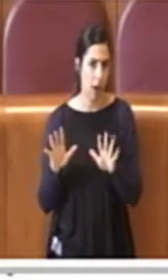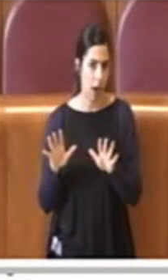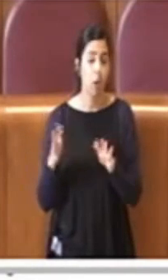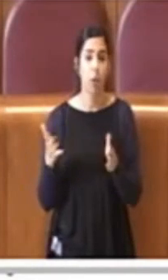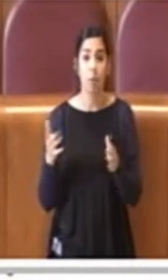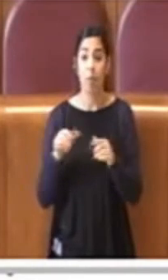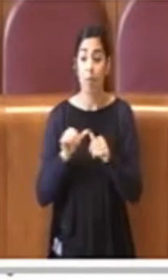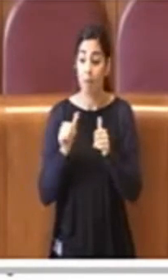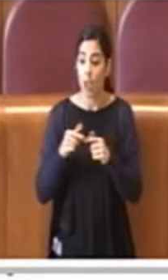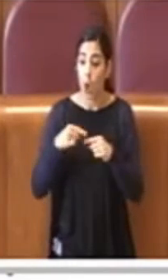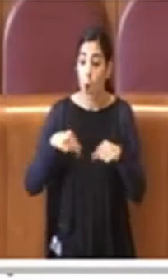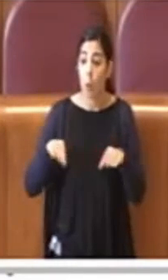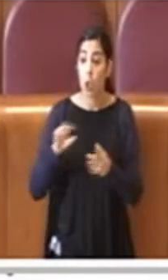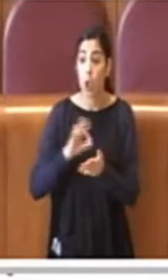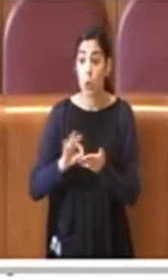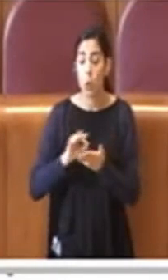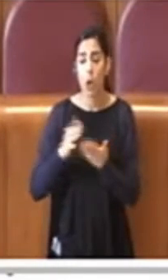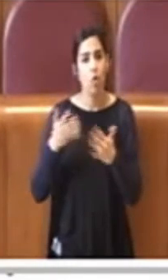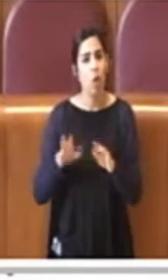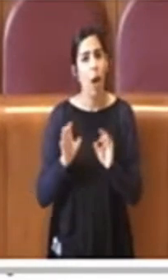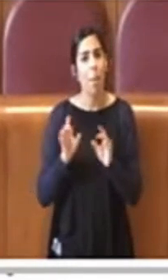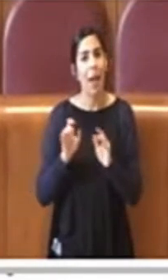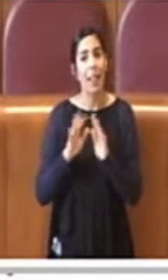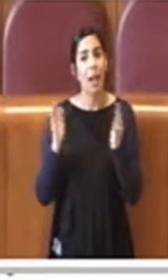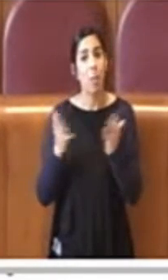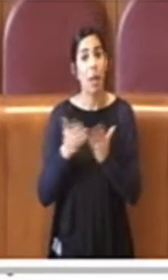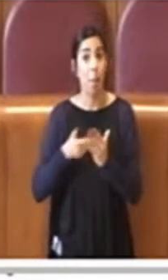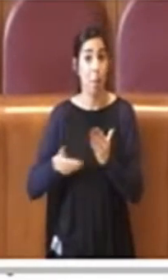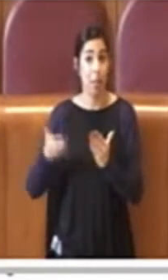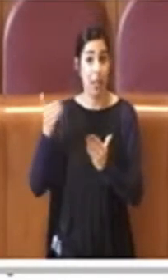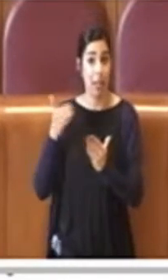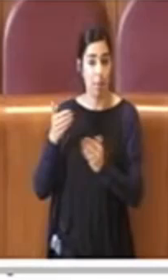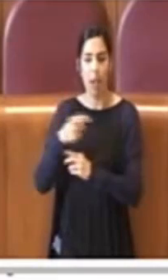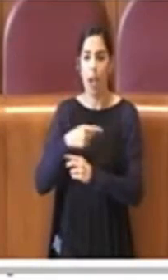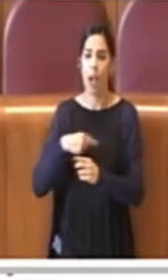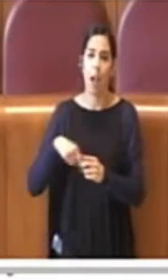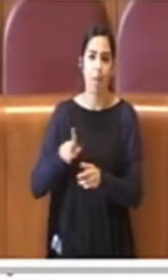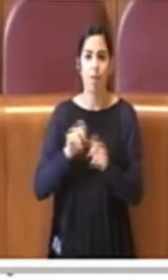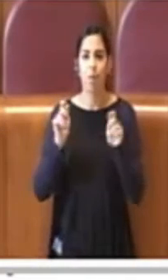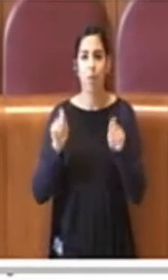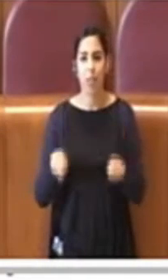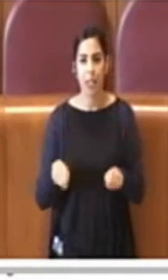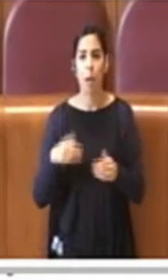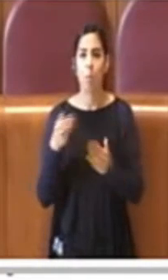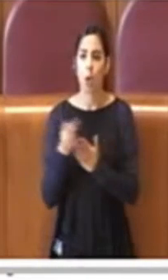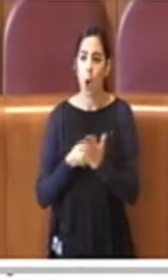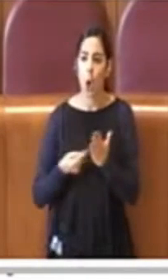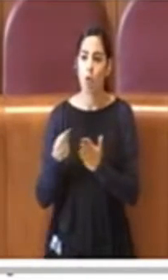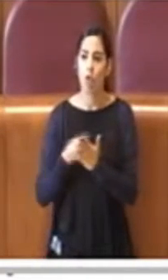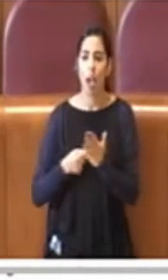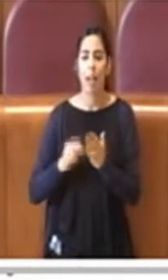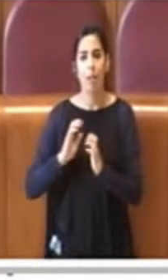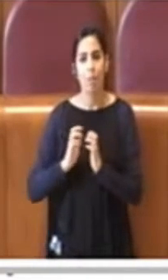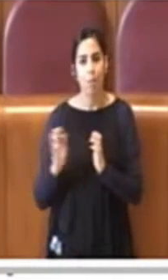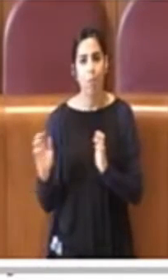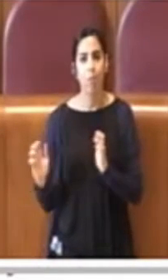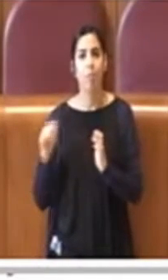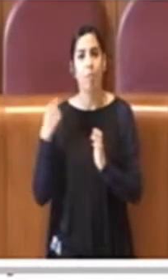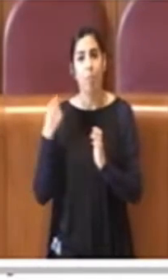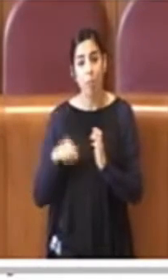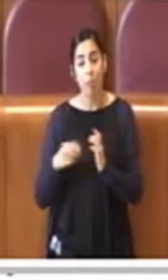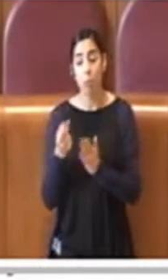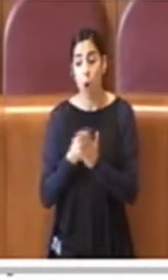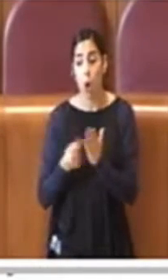noi prima della pandemia avevamo avviato una serie di progetti tesi proprio